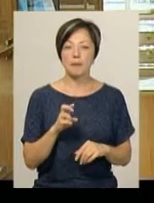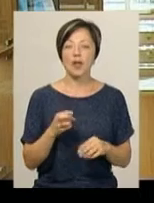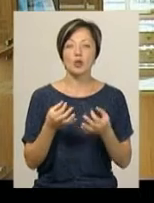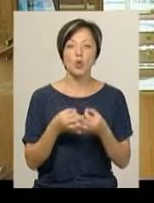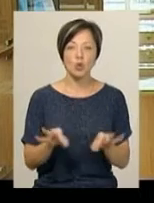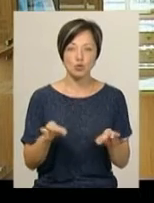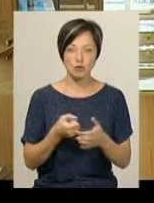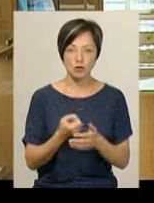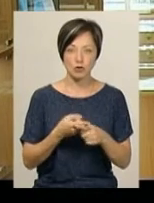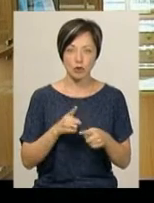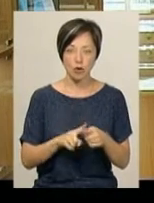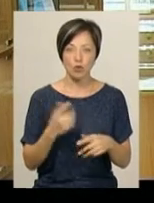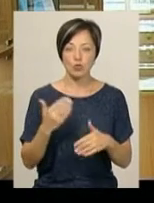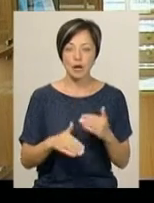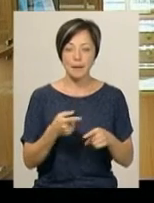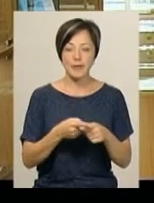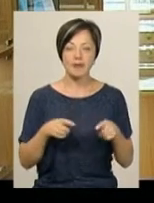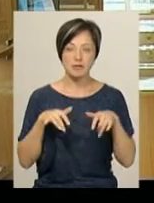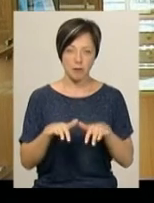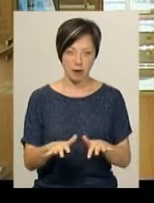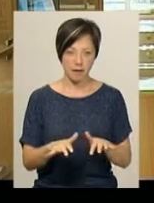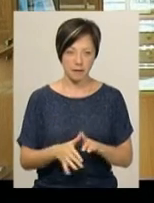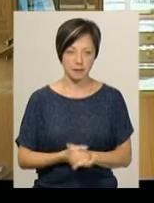до нього – це вже півсправи.